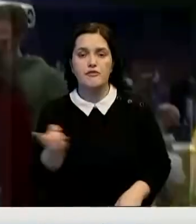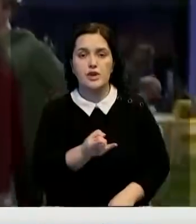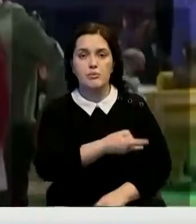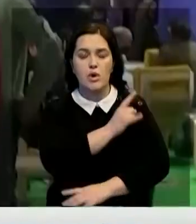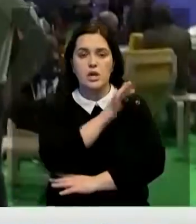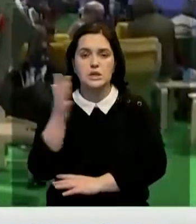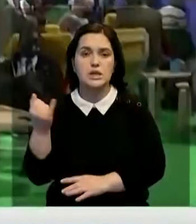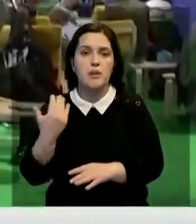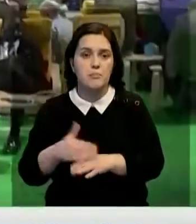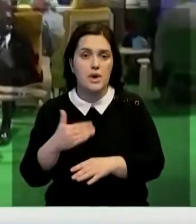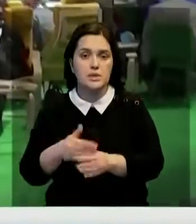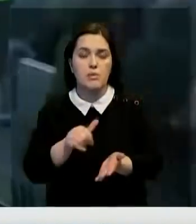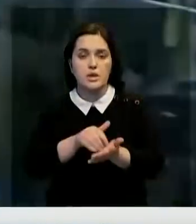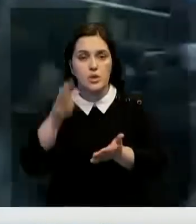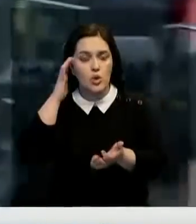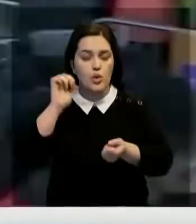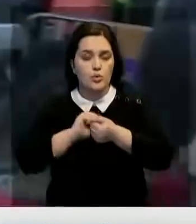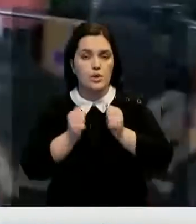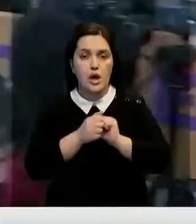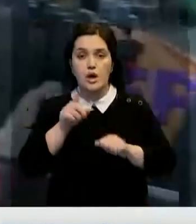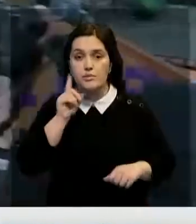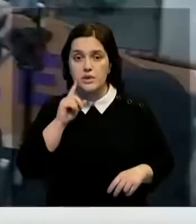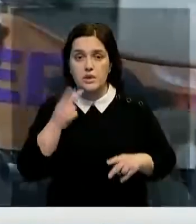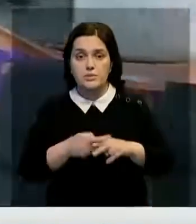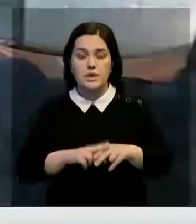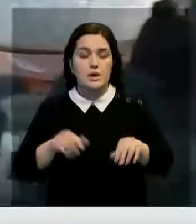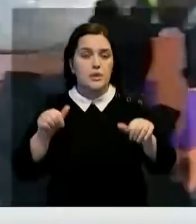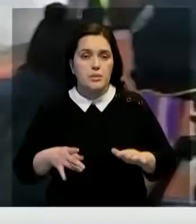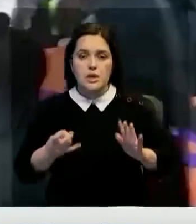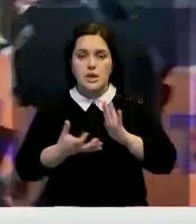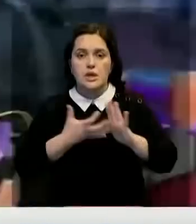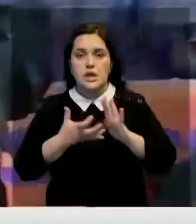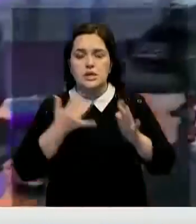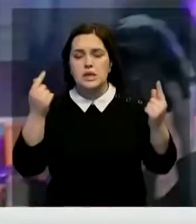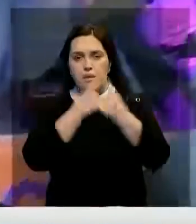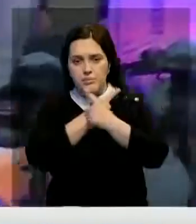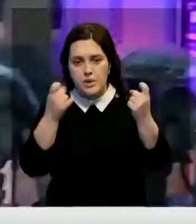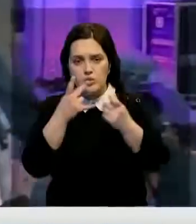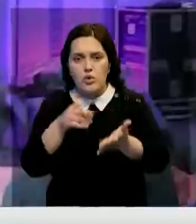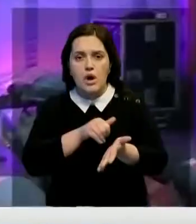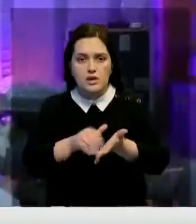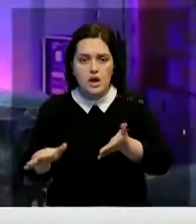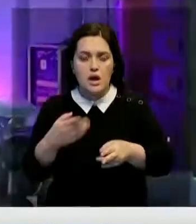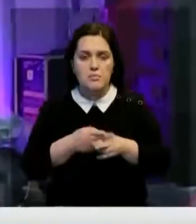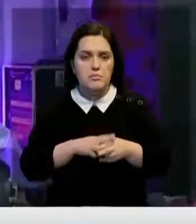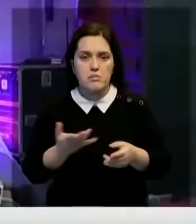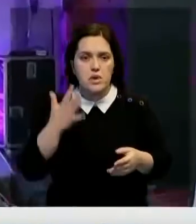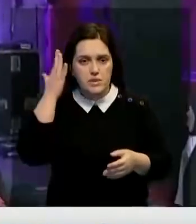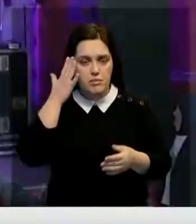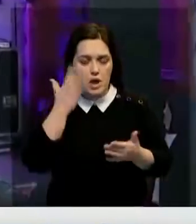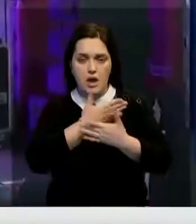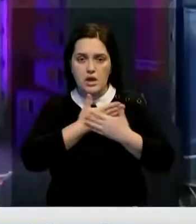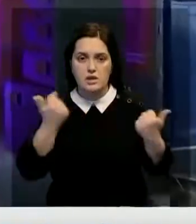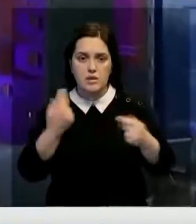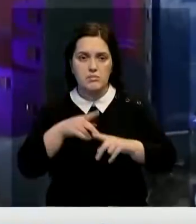и постепенно отказаться от угля. Молодежь считает принятые меры недостаточными и призывает отказаться от проведения бессмысленных, по их